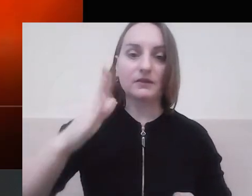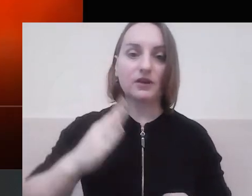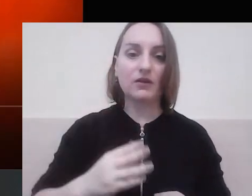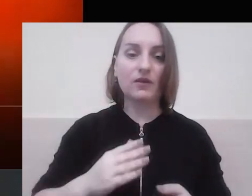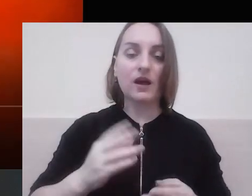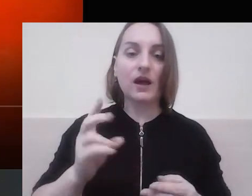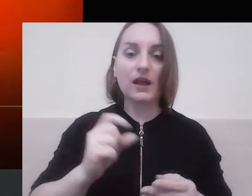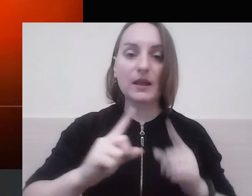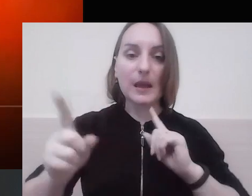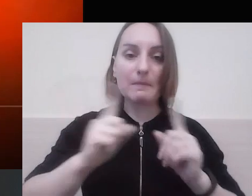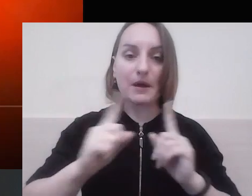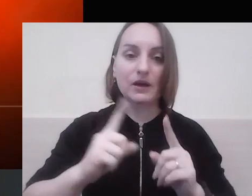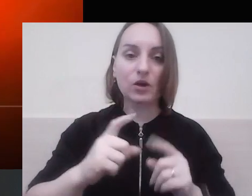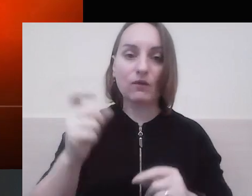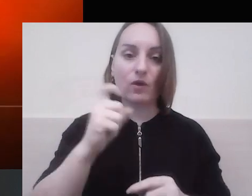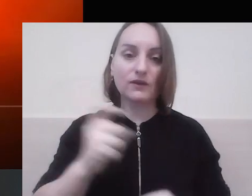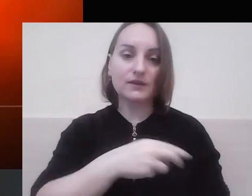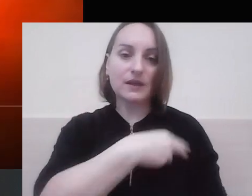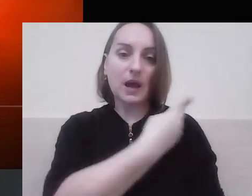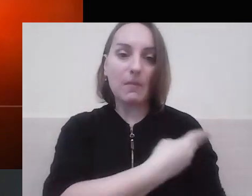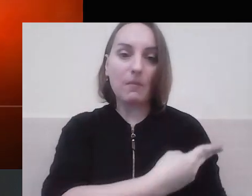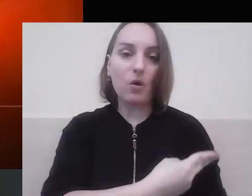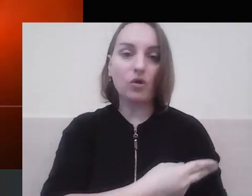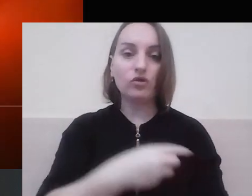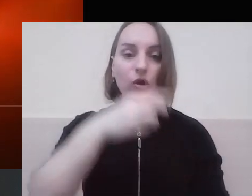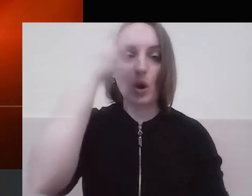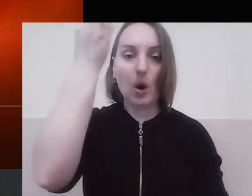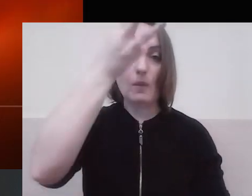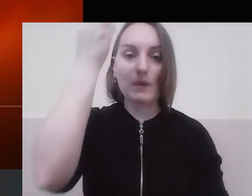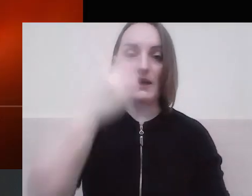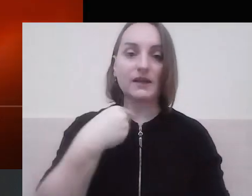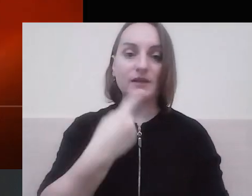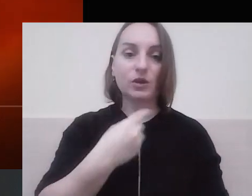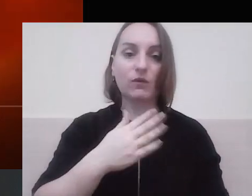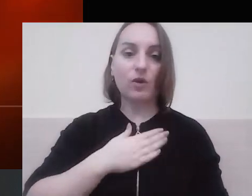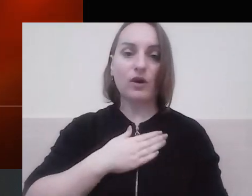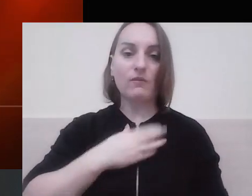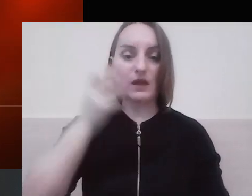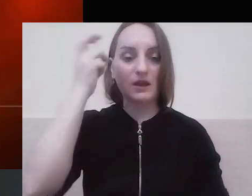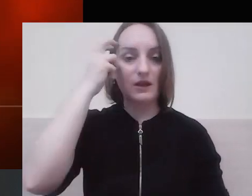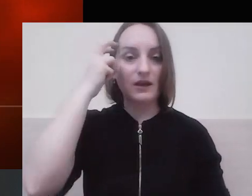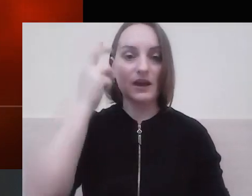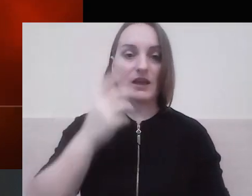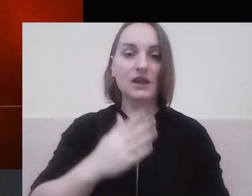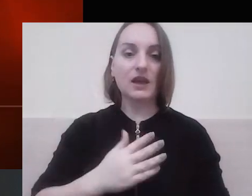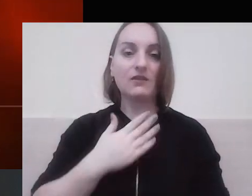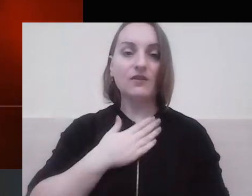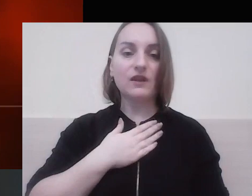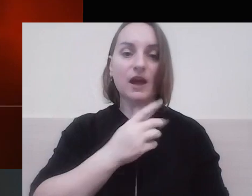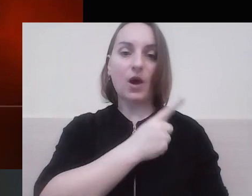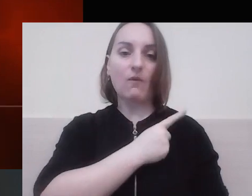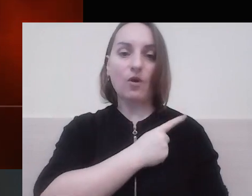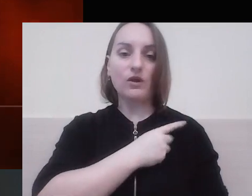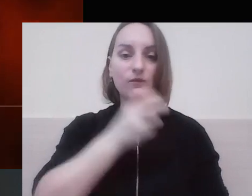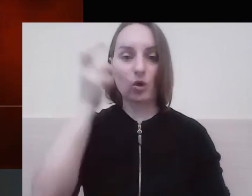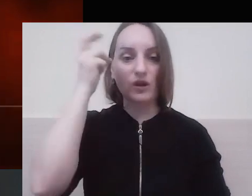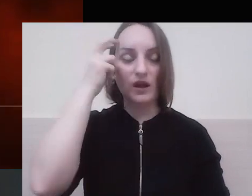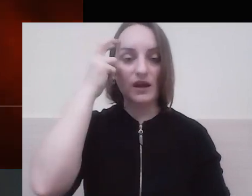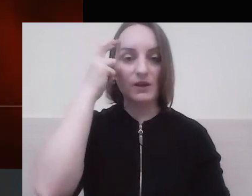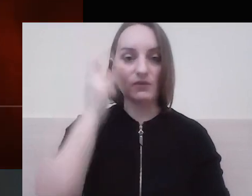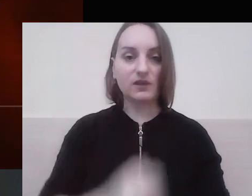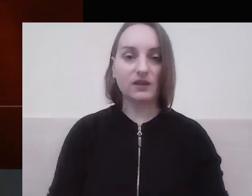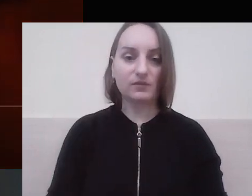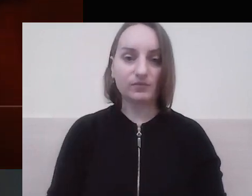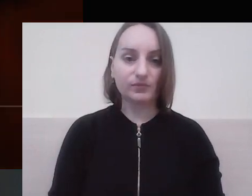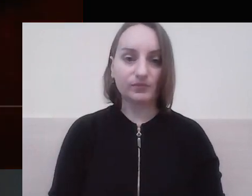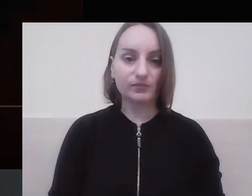в Переяславі на переговорах із представниками польського короля Хмельницький заявив «Мій Київ, я пан